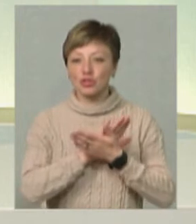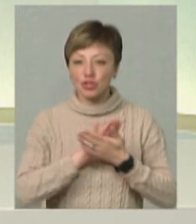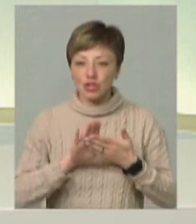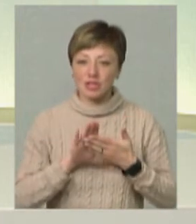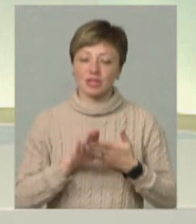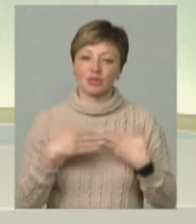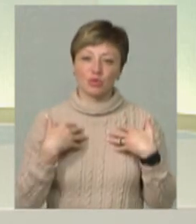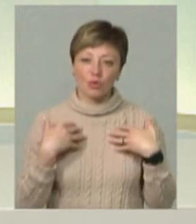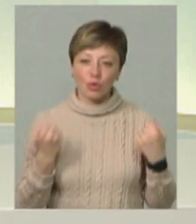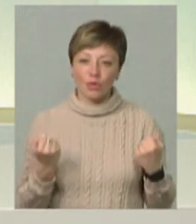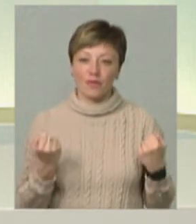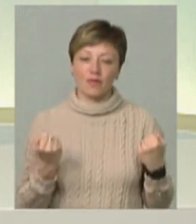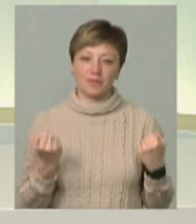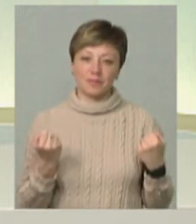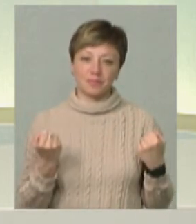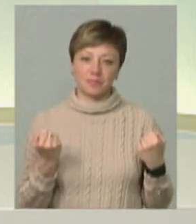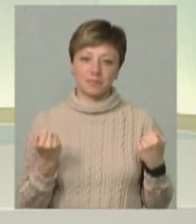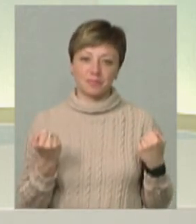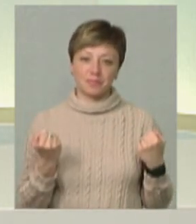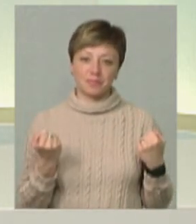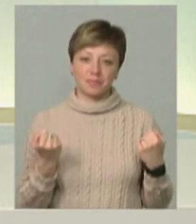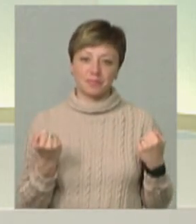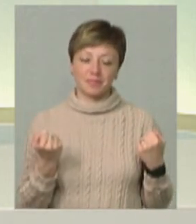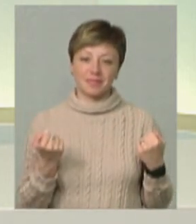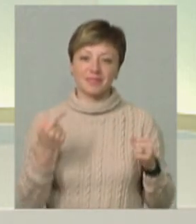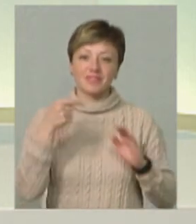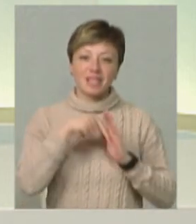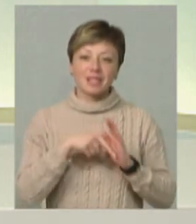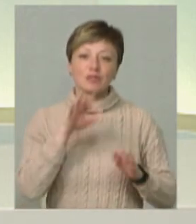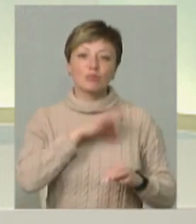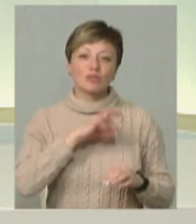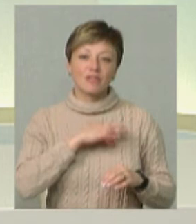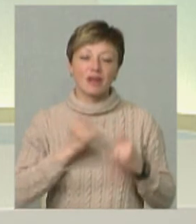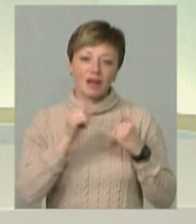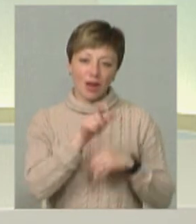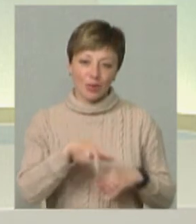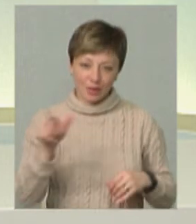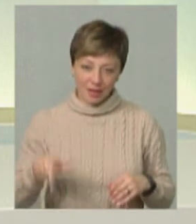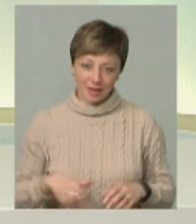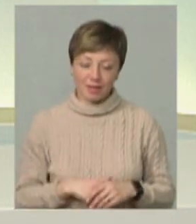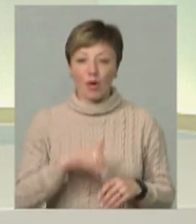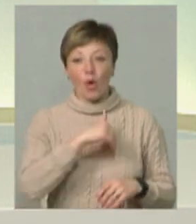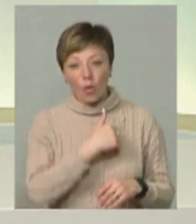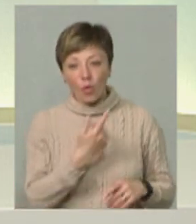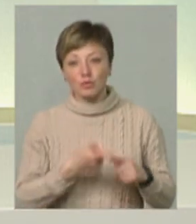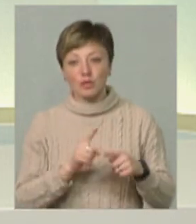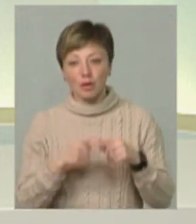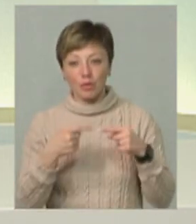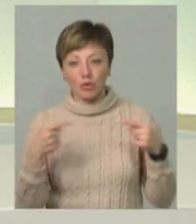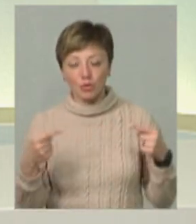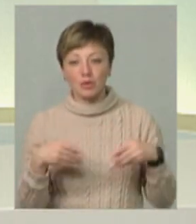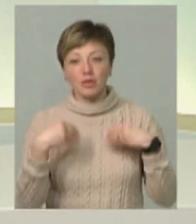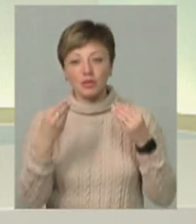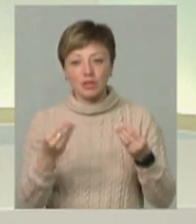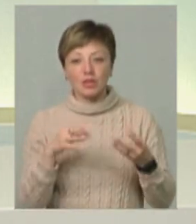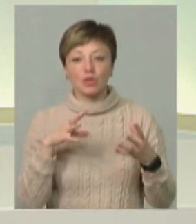і на здорова в сенсі споживання для людей. І ми хочемо, щоб ця продукція проносила